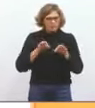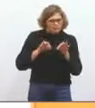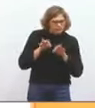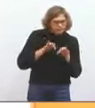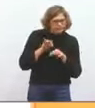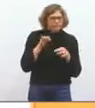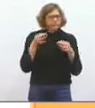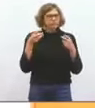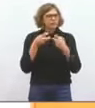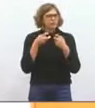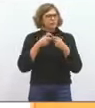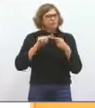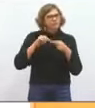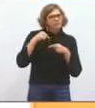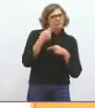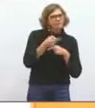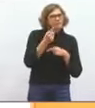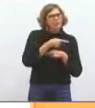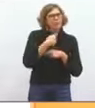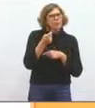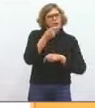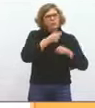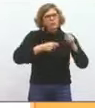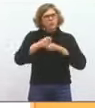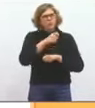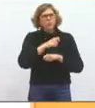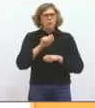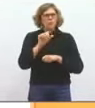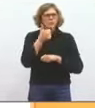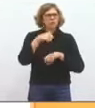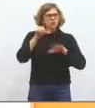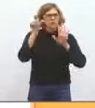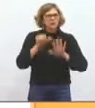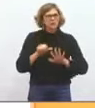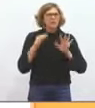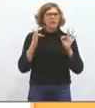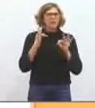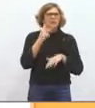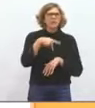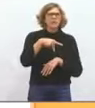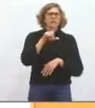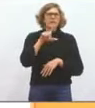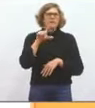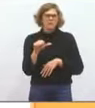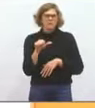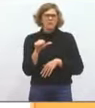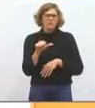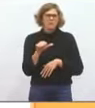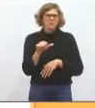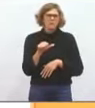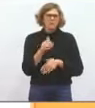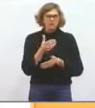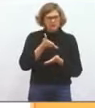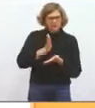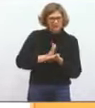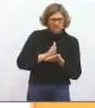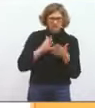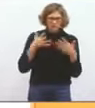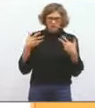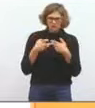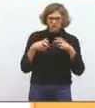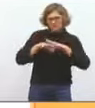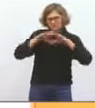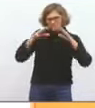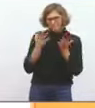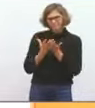'occasion d'avoir un débat sur le PLH, je crois, au cours du premier sommet 2019, mais décider la somme que nous mettons dans le logement, et